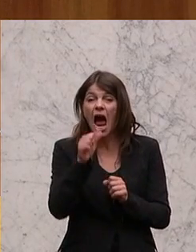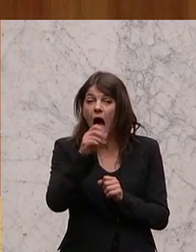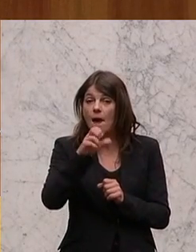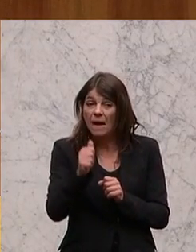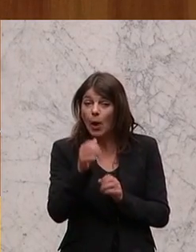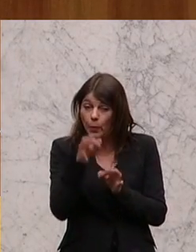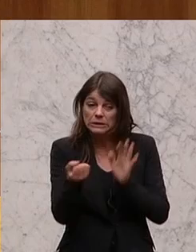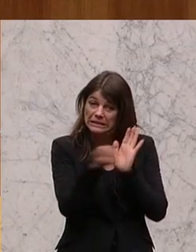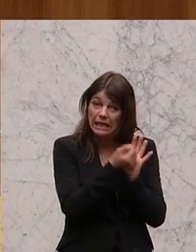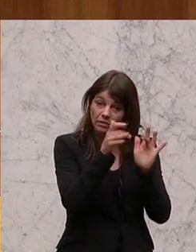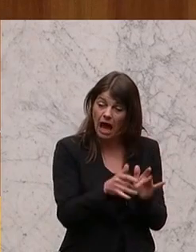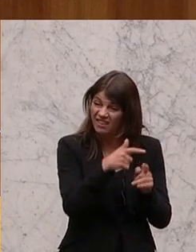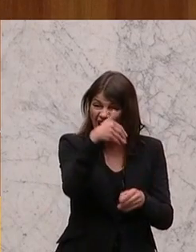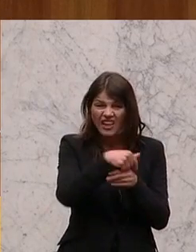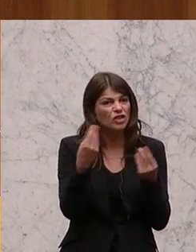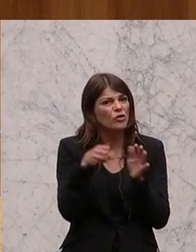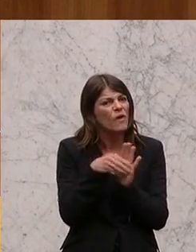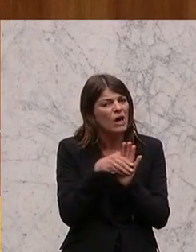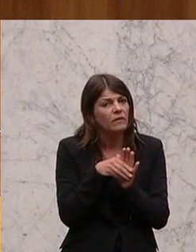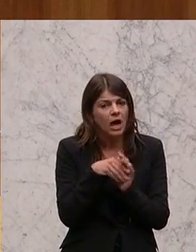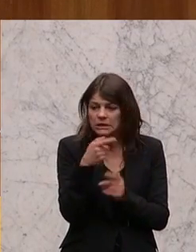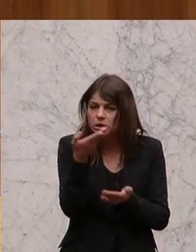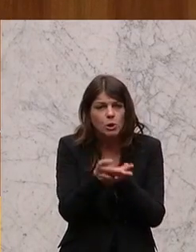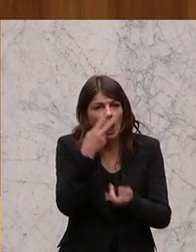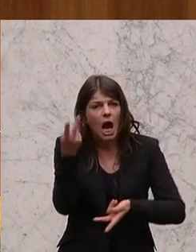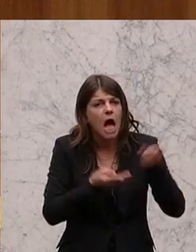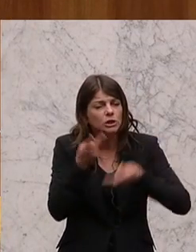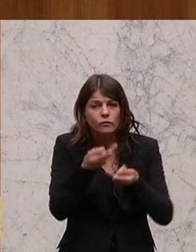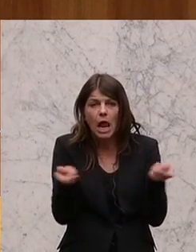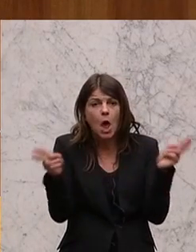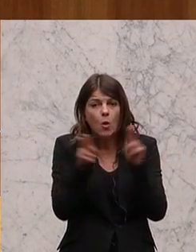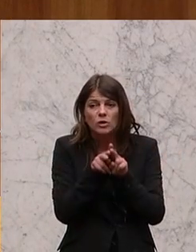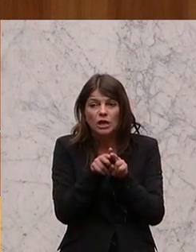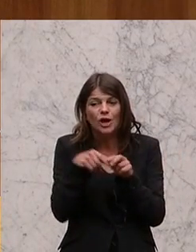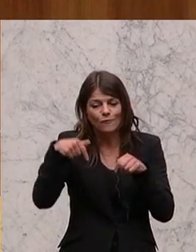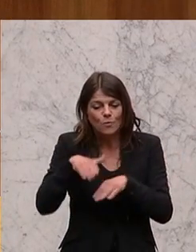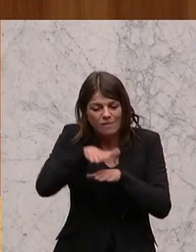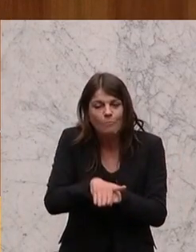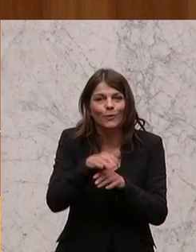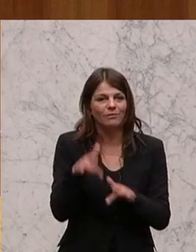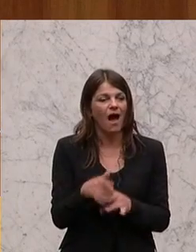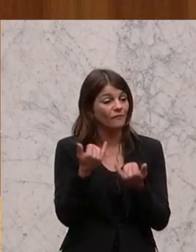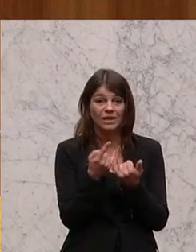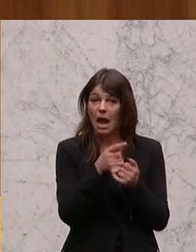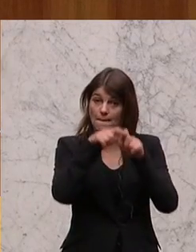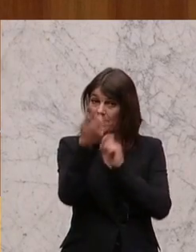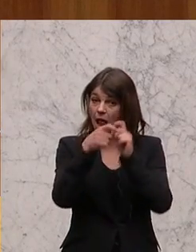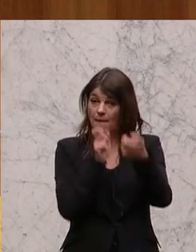Amagütesiegel tragen, Inhaltsstoffe zu verwenden, die so einen katastrophalen ökologischen Fußabdruck haben wie das Palmöl?